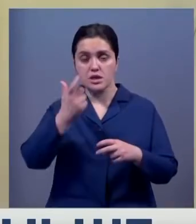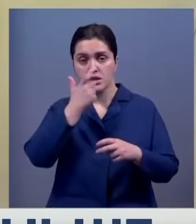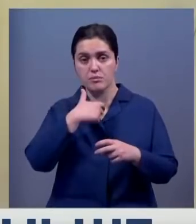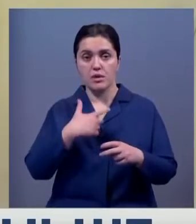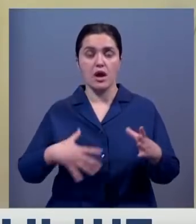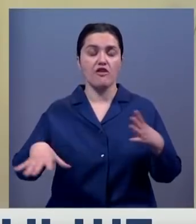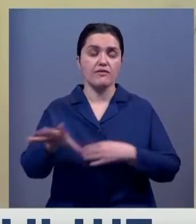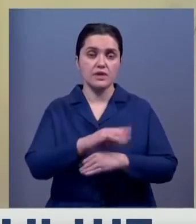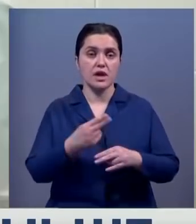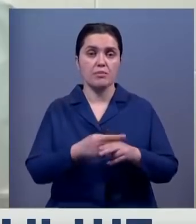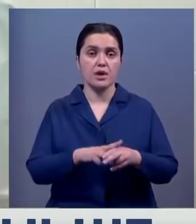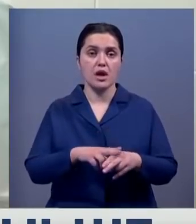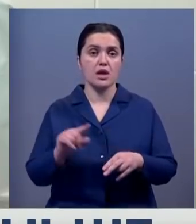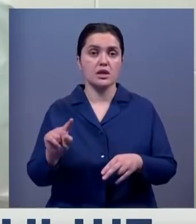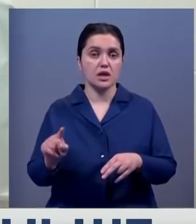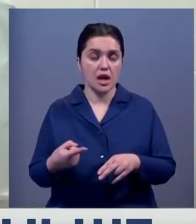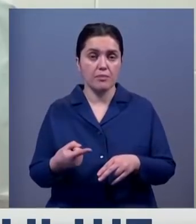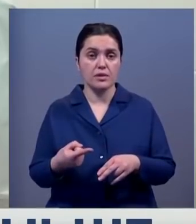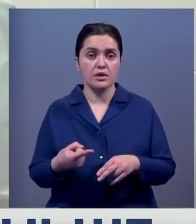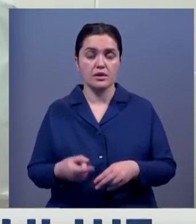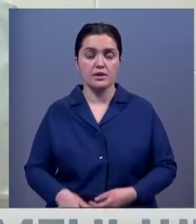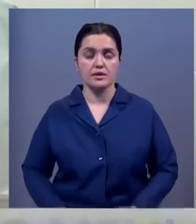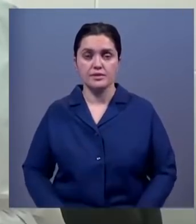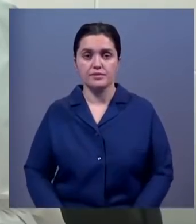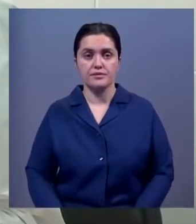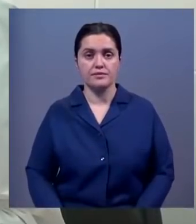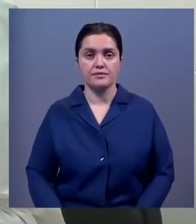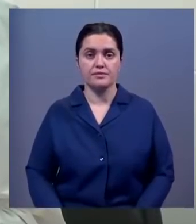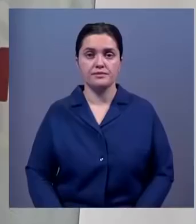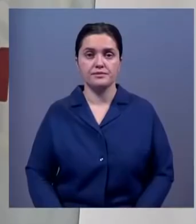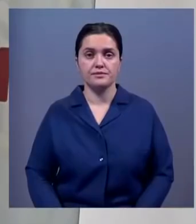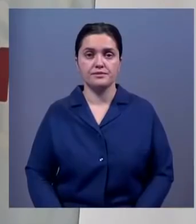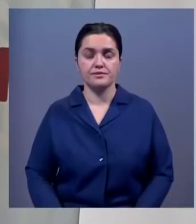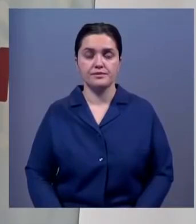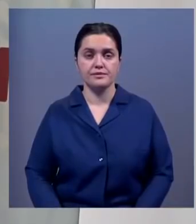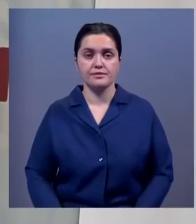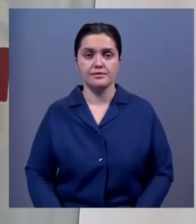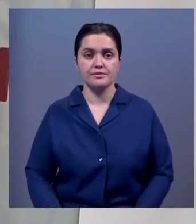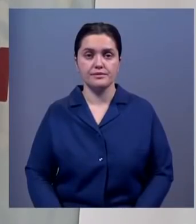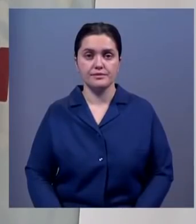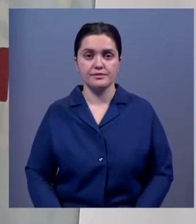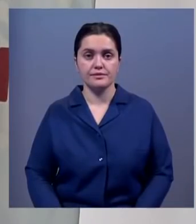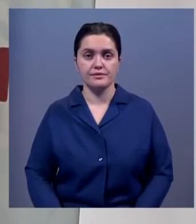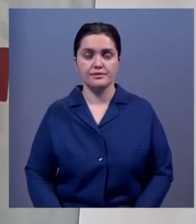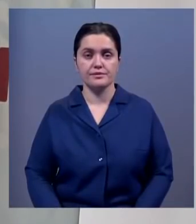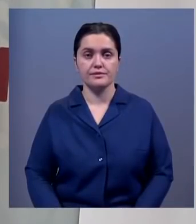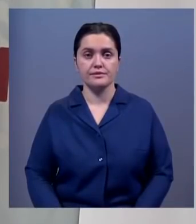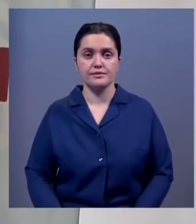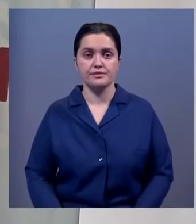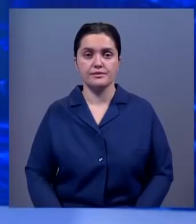всех эпидемиологических требований, конечно. Райхан Тажибаева, Арстамбек Кенжи, Амантай Матенов, Атрау, Хабар 24.